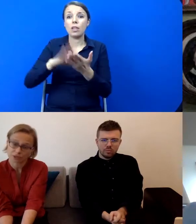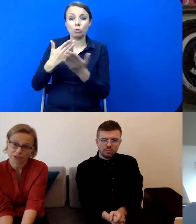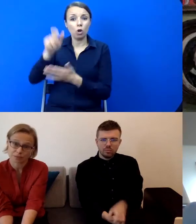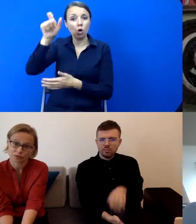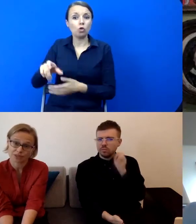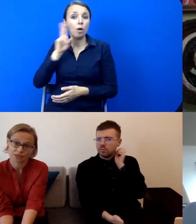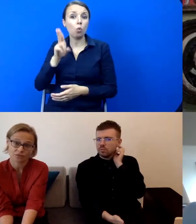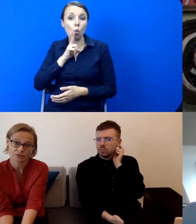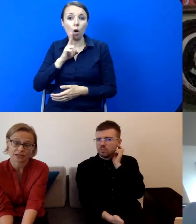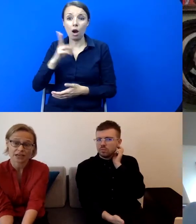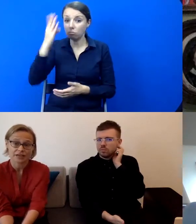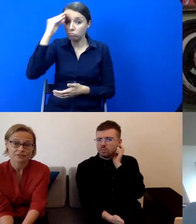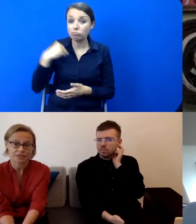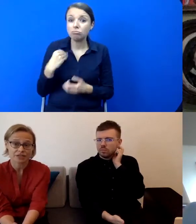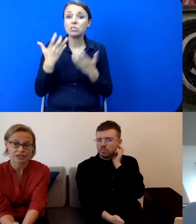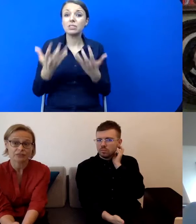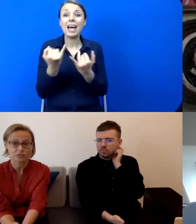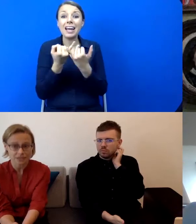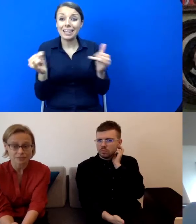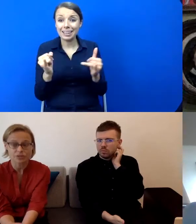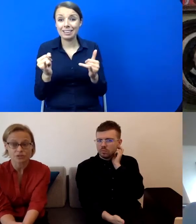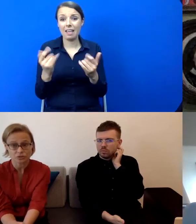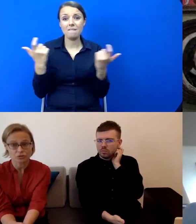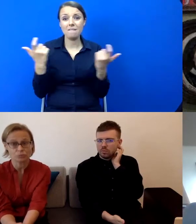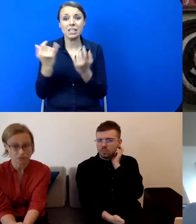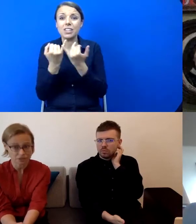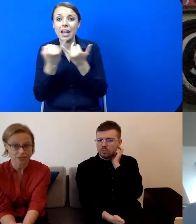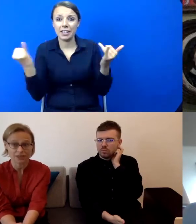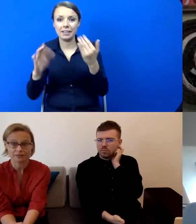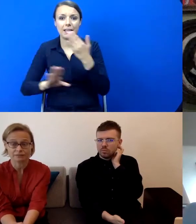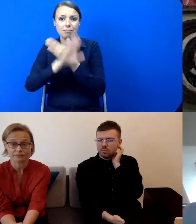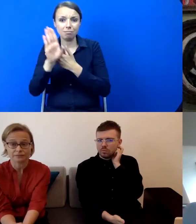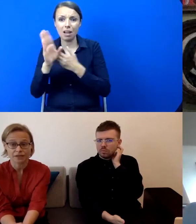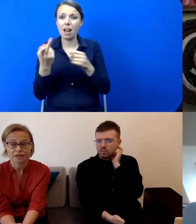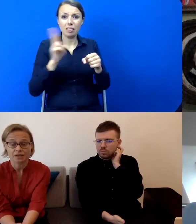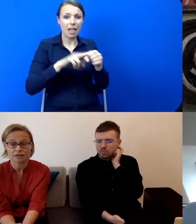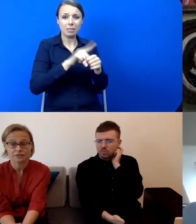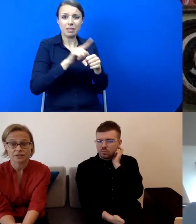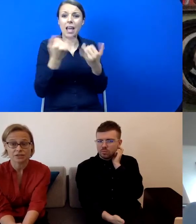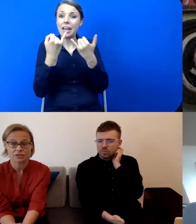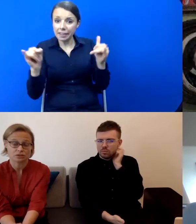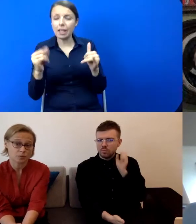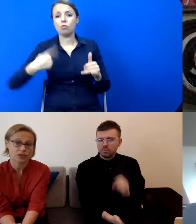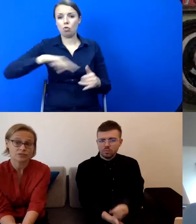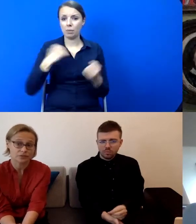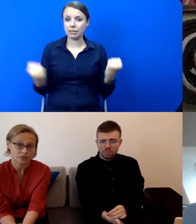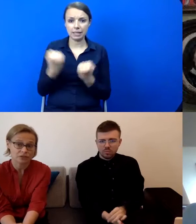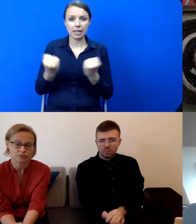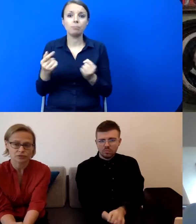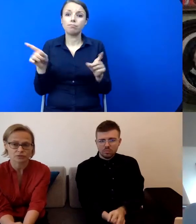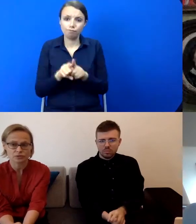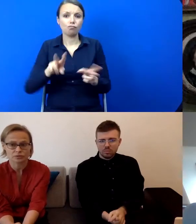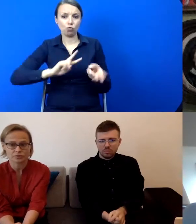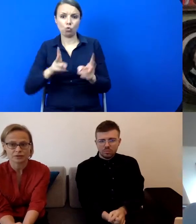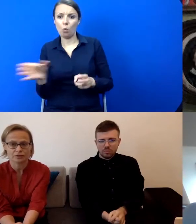potrzebę, że chcieliby uczestniczyć w innych wydarzeniach, no to staramy się też o tłumaczenie wydarzeń, czy spotkań, czy warsztaty,